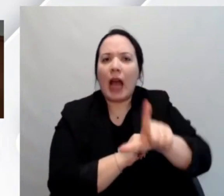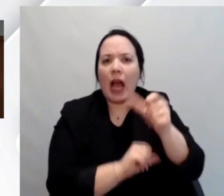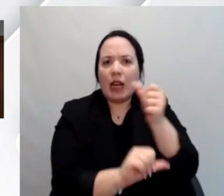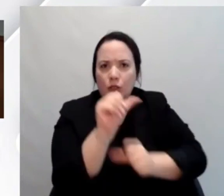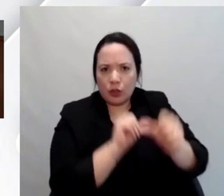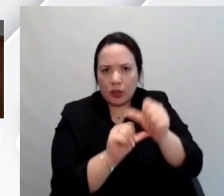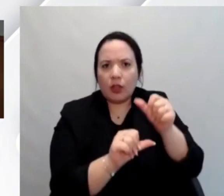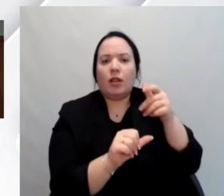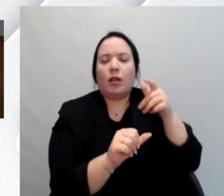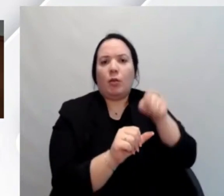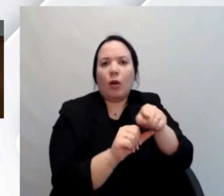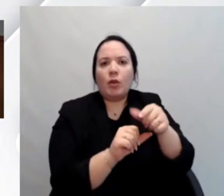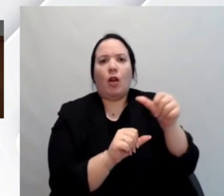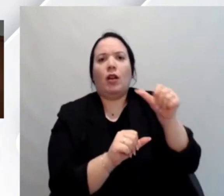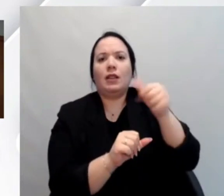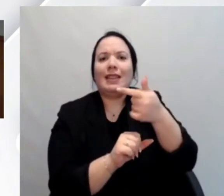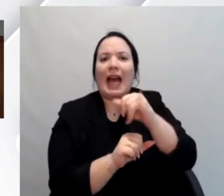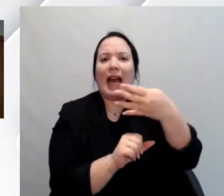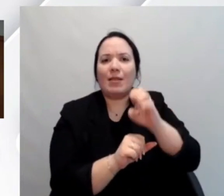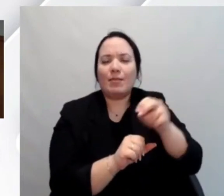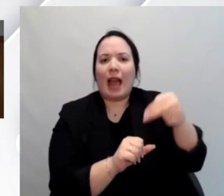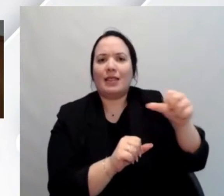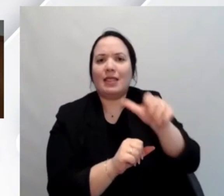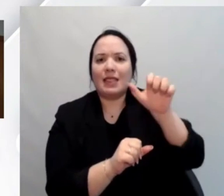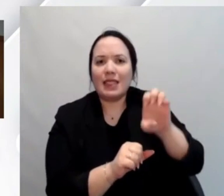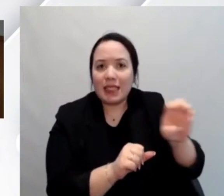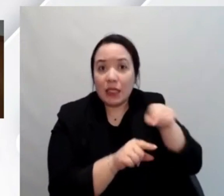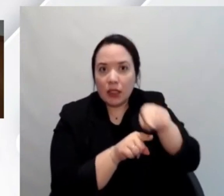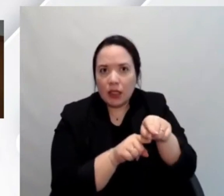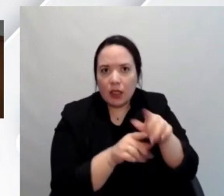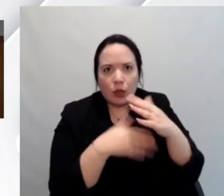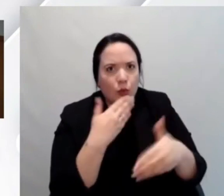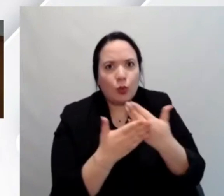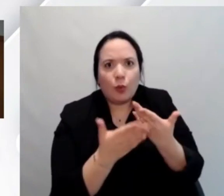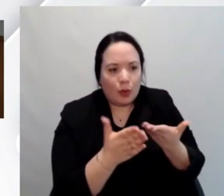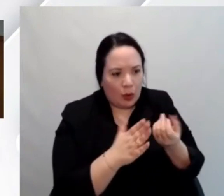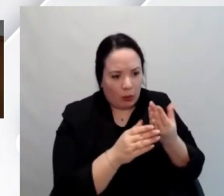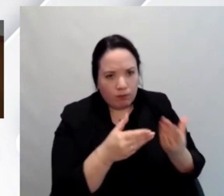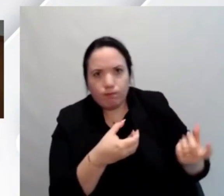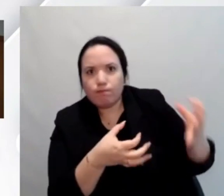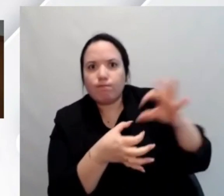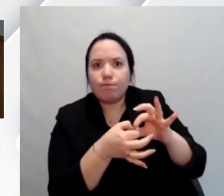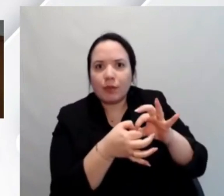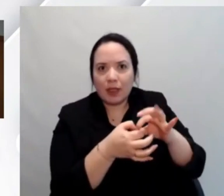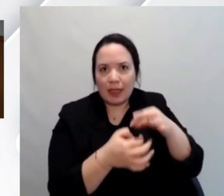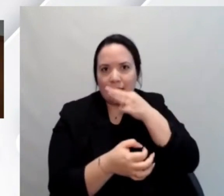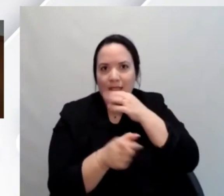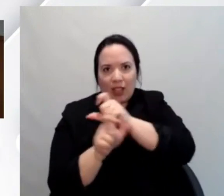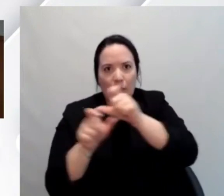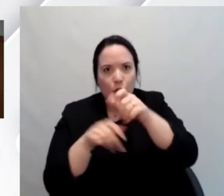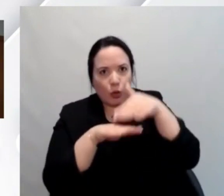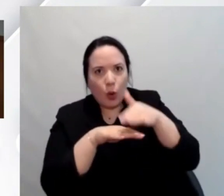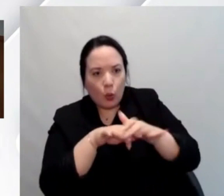TinyMC che supporta molto gli utilizzatori nella creazione di